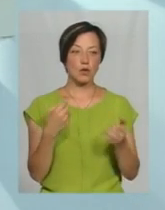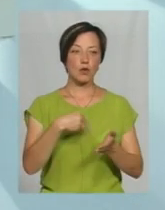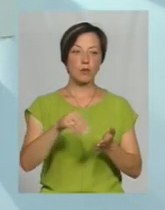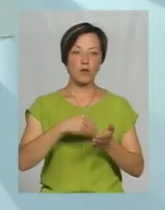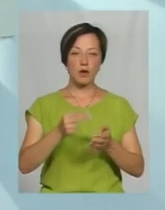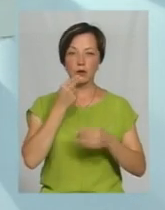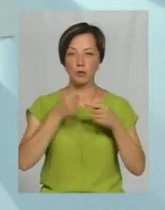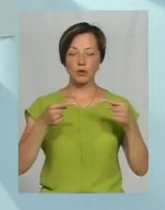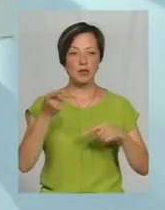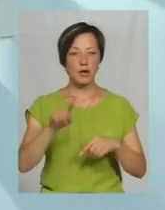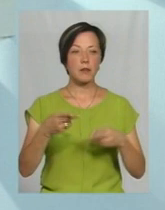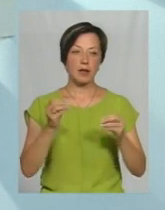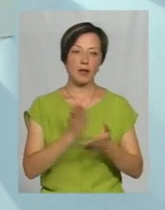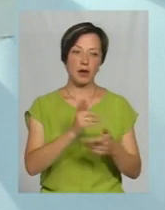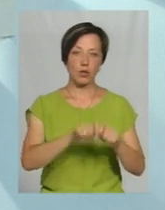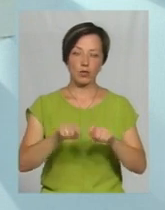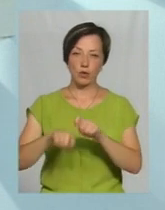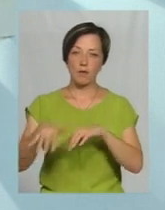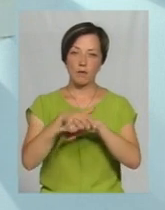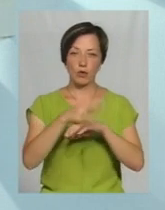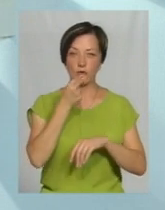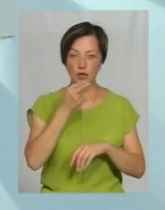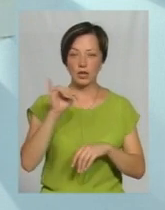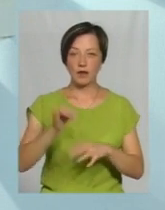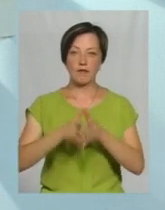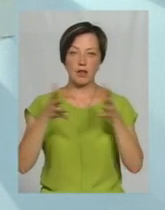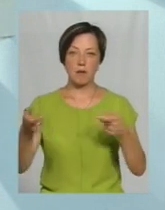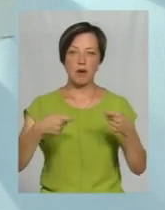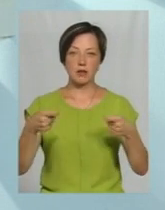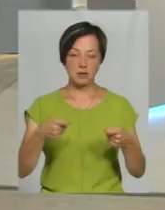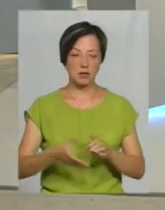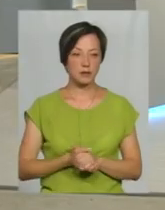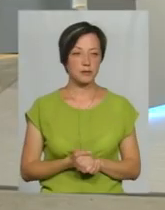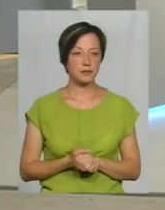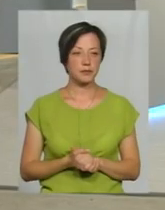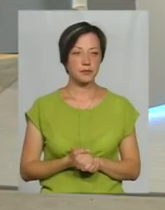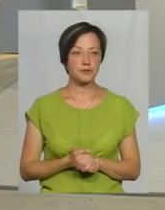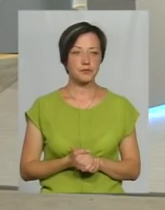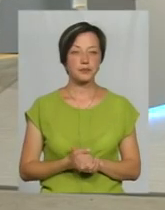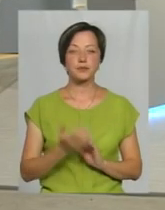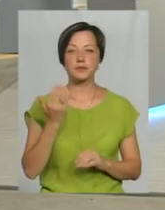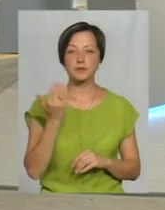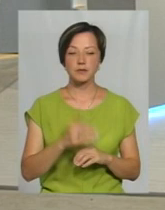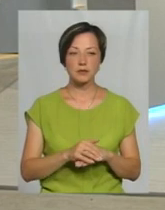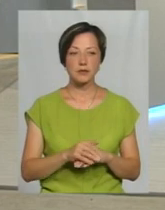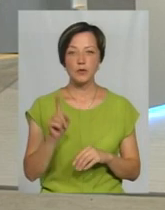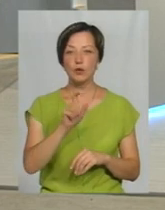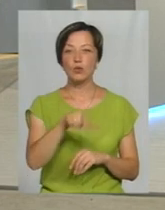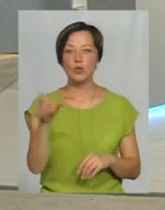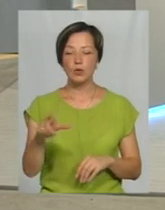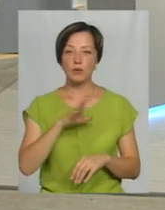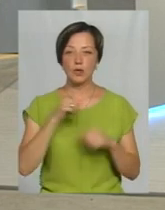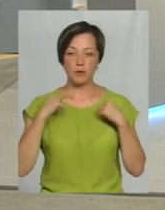купувати продукцію, там, де є контроль. Тобто агропродовольчі ринки і великі магазини-супермаркети. В тому, щоб люди були